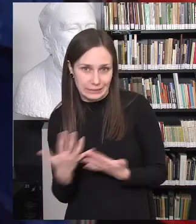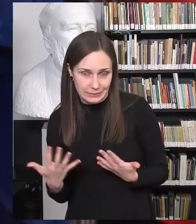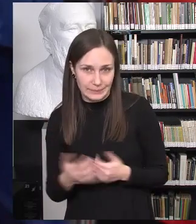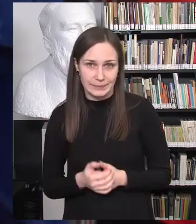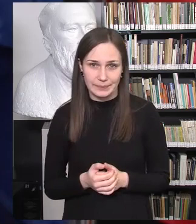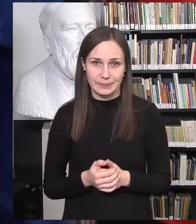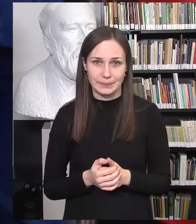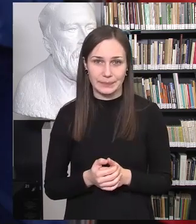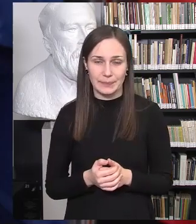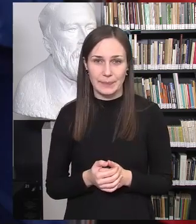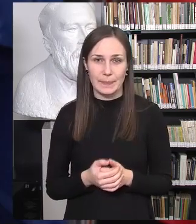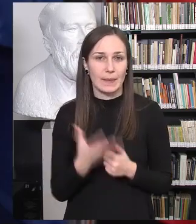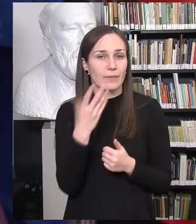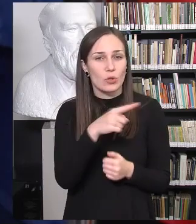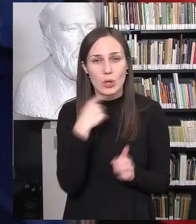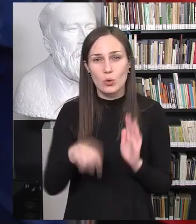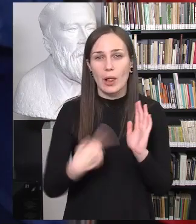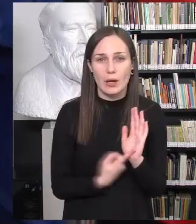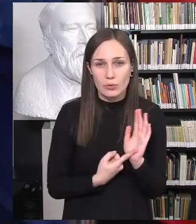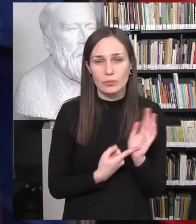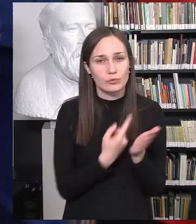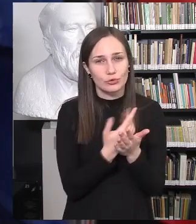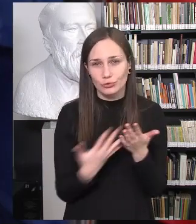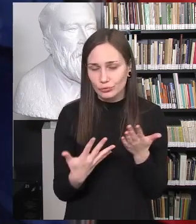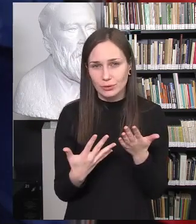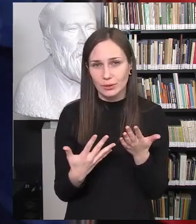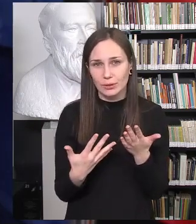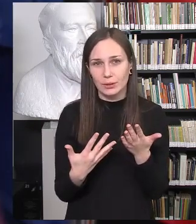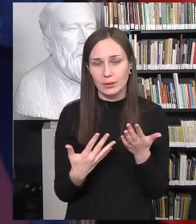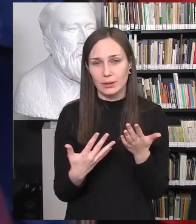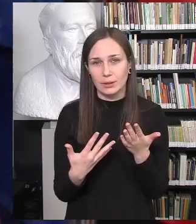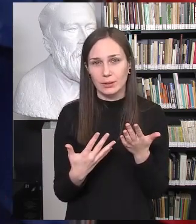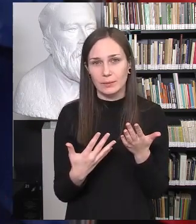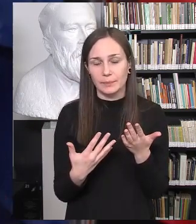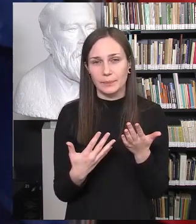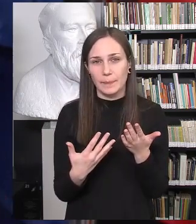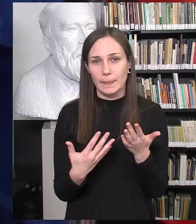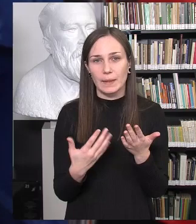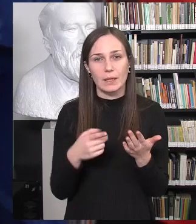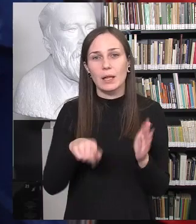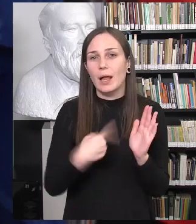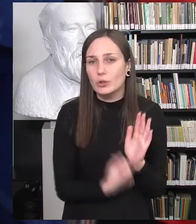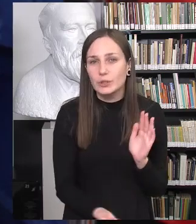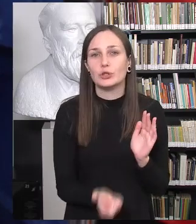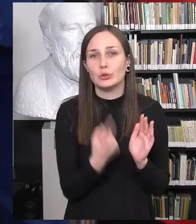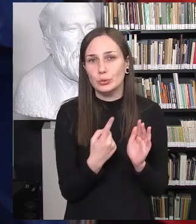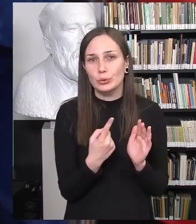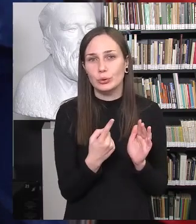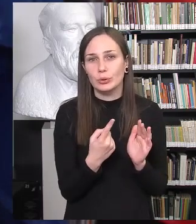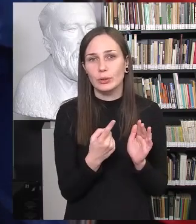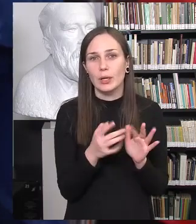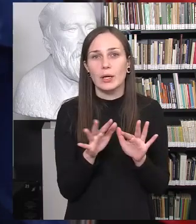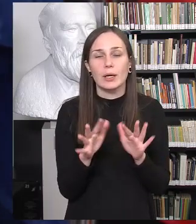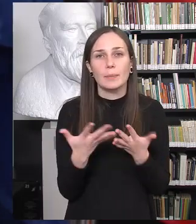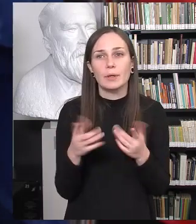Ir, na, daugybė tokių visokių klausimų, kurie kyla, ir jie kyla, aš manau, kad tikrai iš tokio neturėjimo,